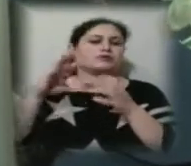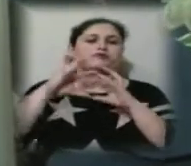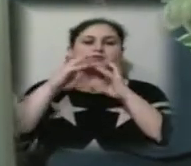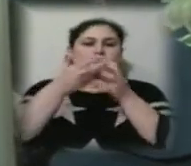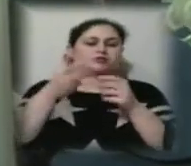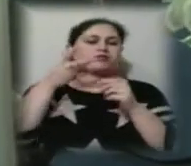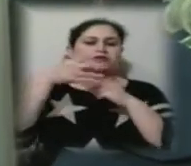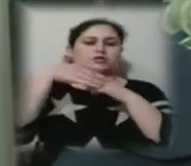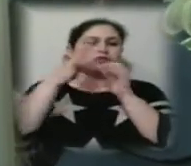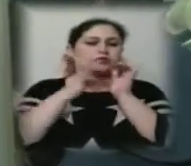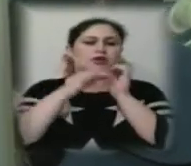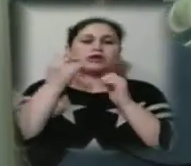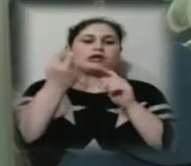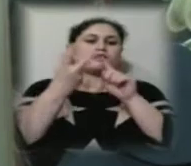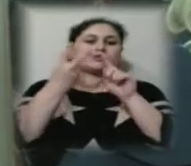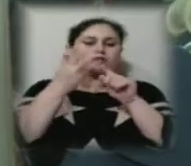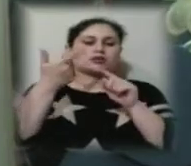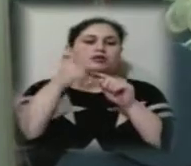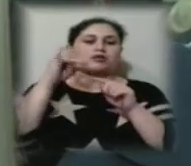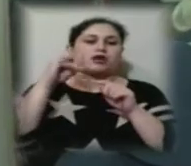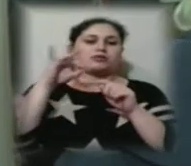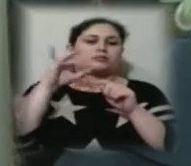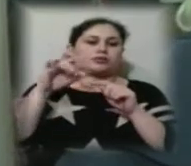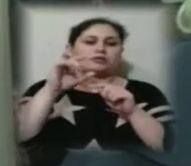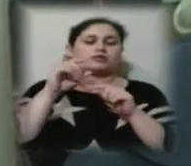і другий – це гран-при «Бест оф зе Бест».